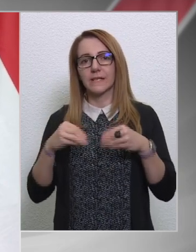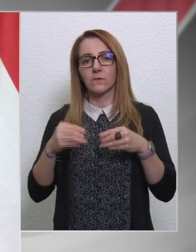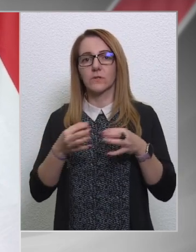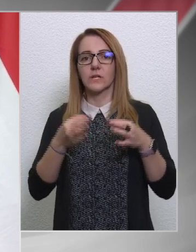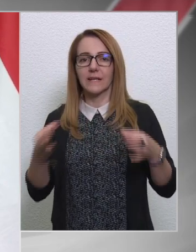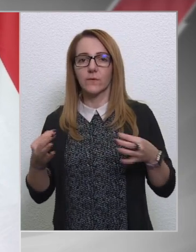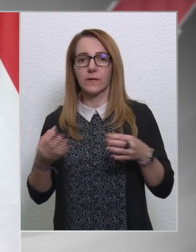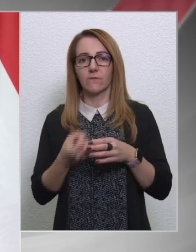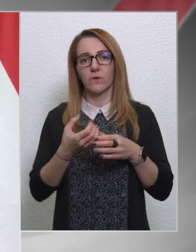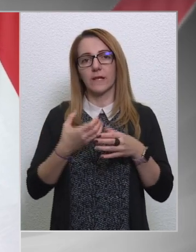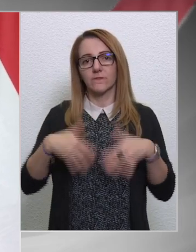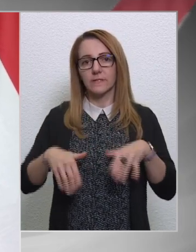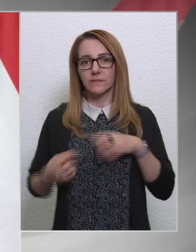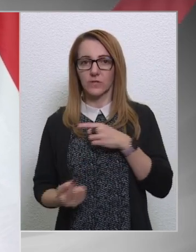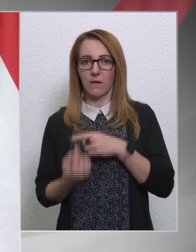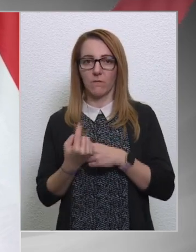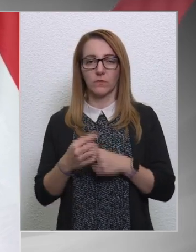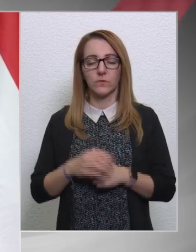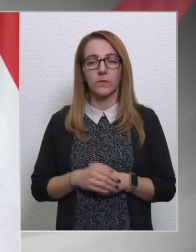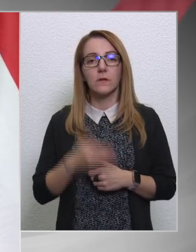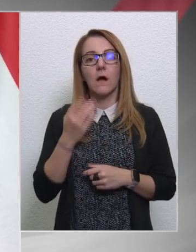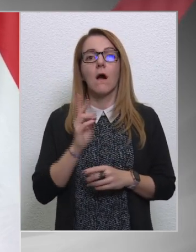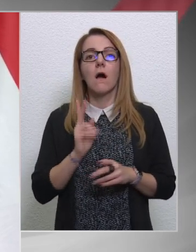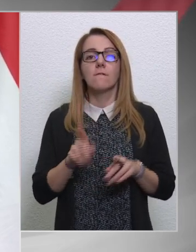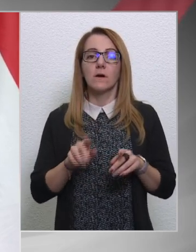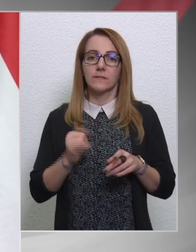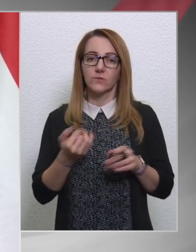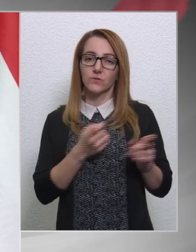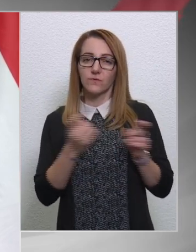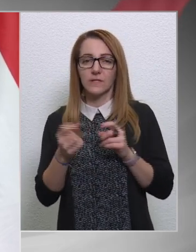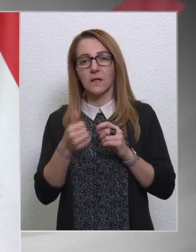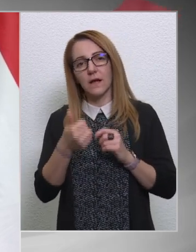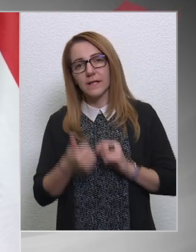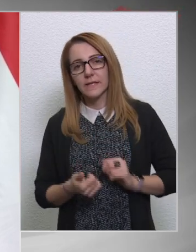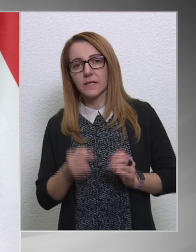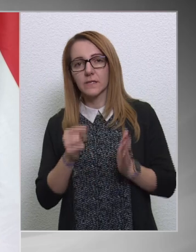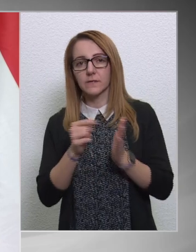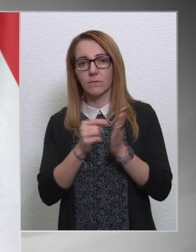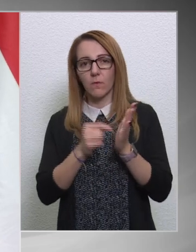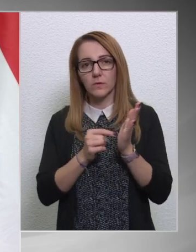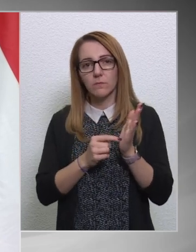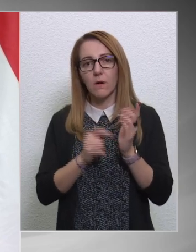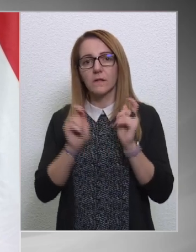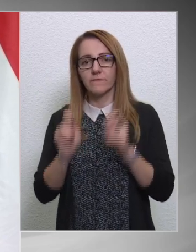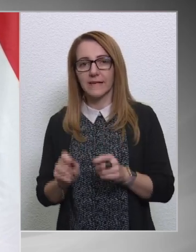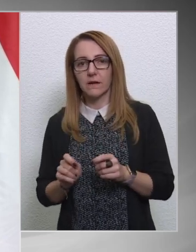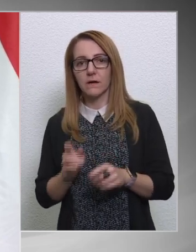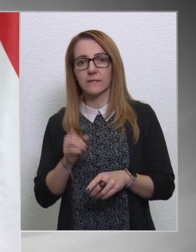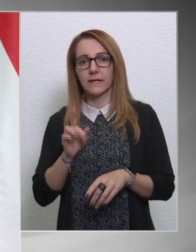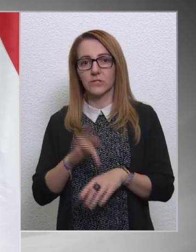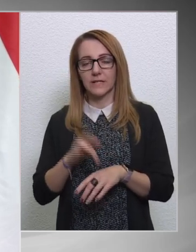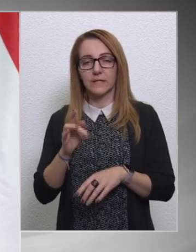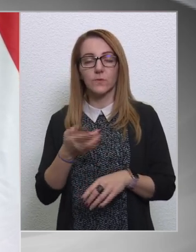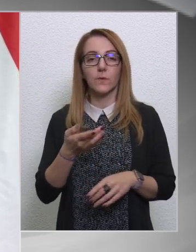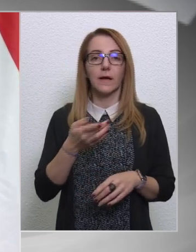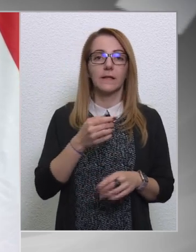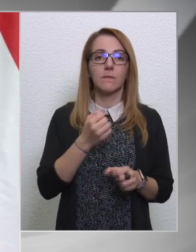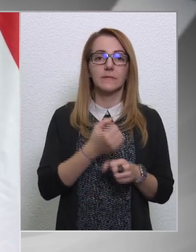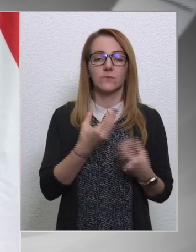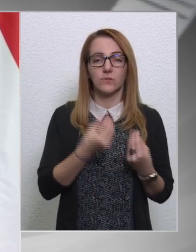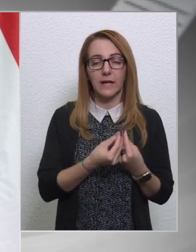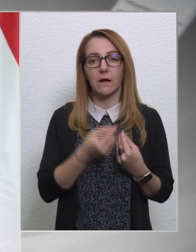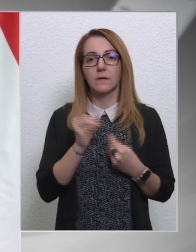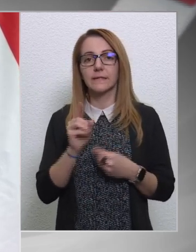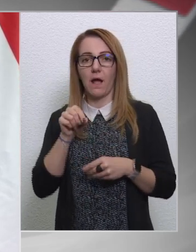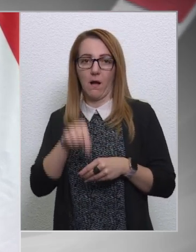előforduljon. És ha van is vita, esetleg egyes pontokban a végrehajtást illetően a bizottsággal, de abban nincs